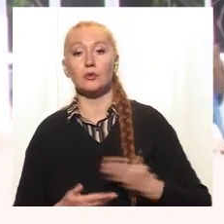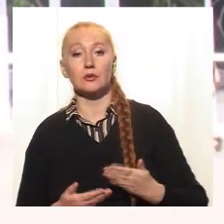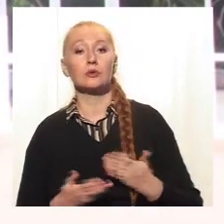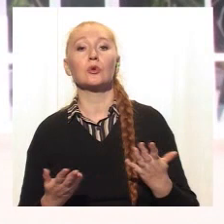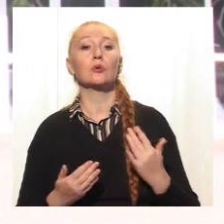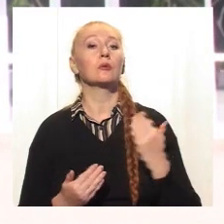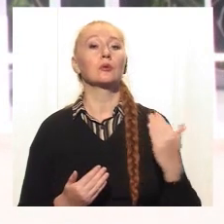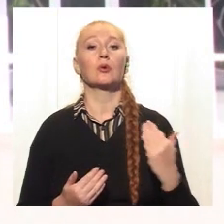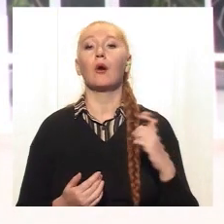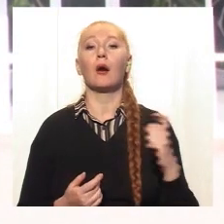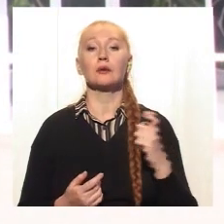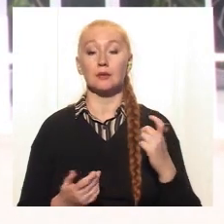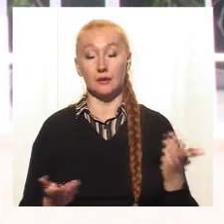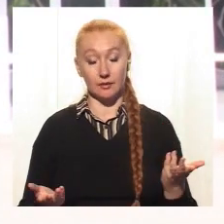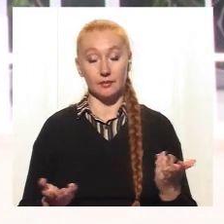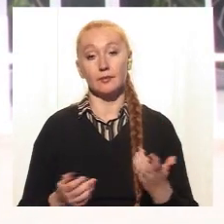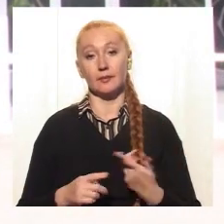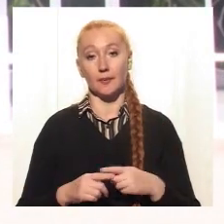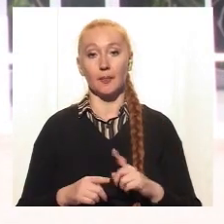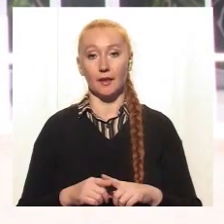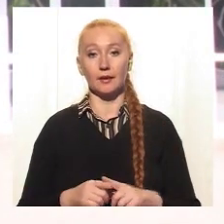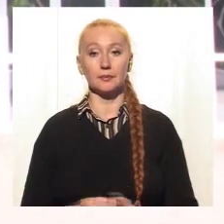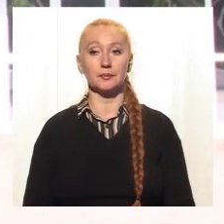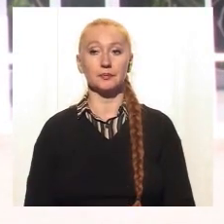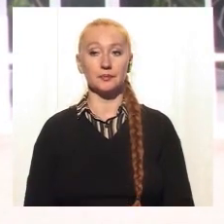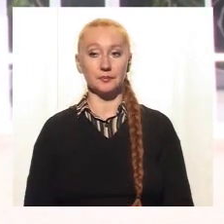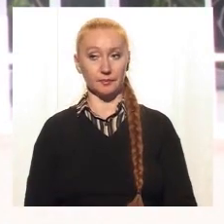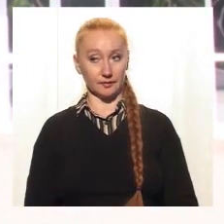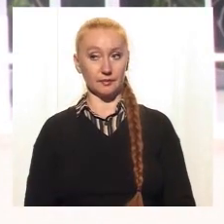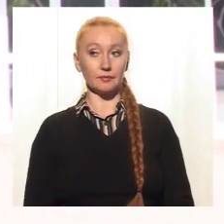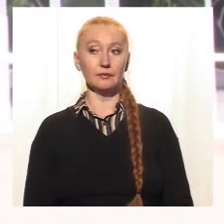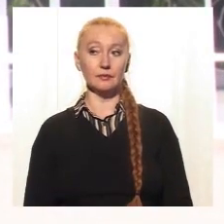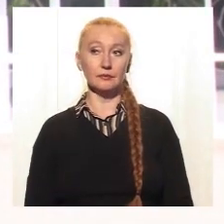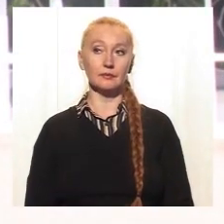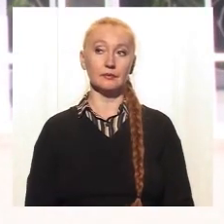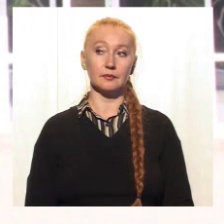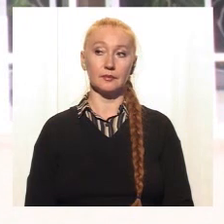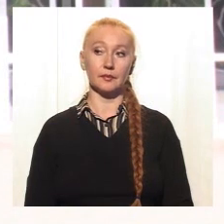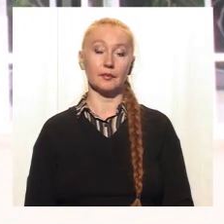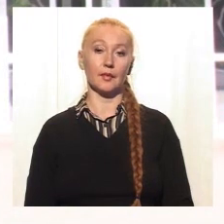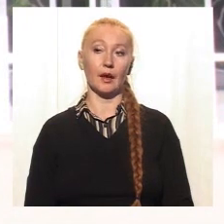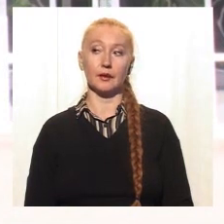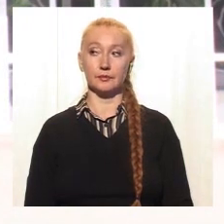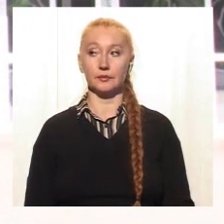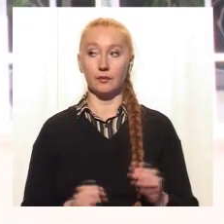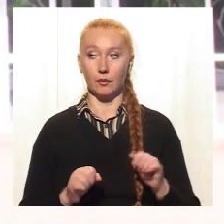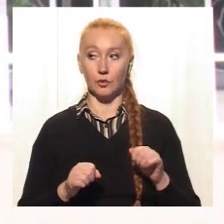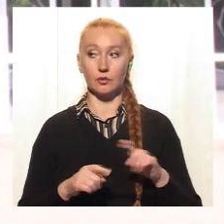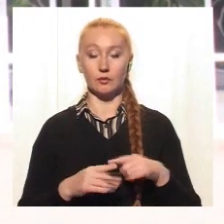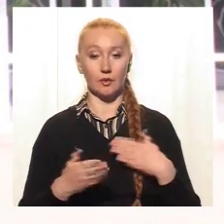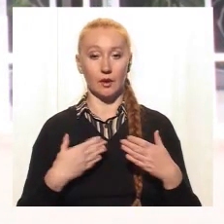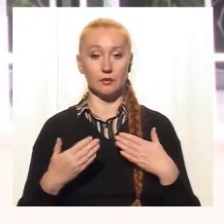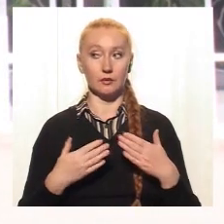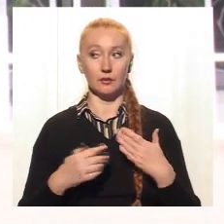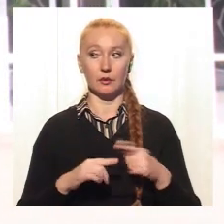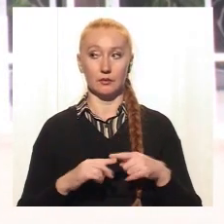належить собака. Тому тут якраз такий казус – неоднозначно. Можливо, я думаю, що треба вести мову про